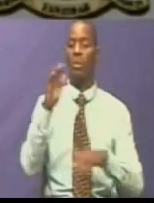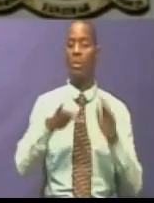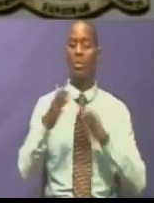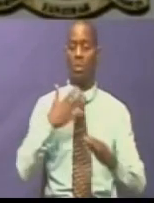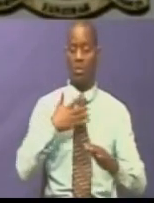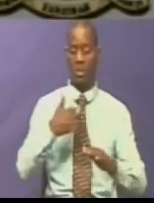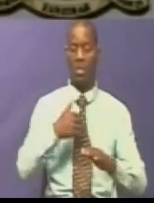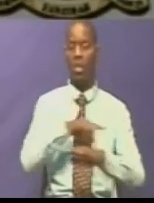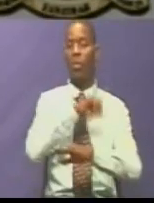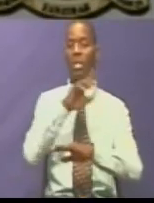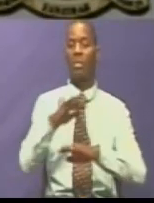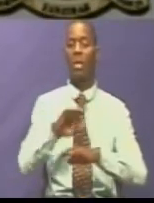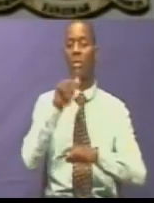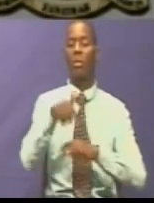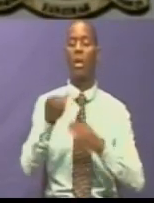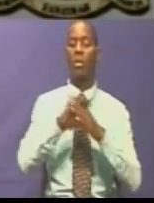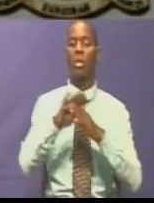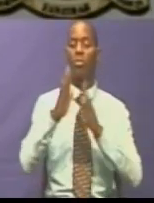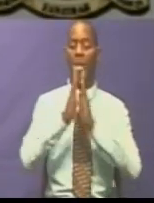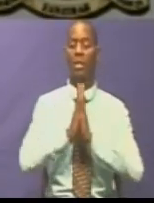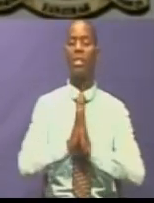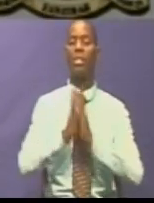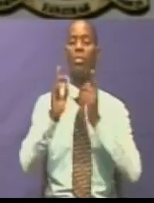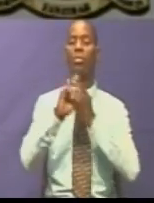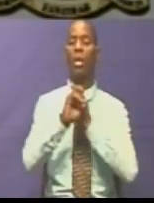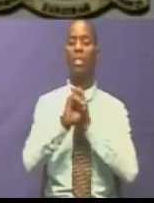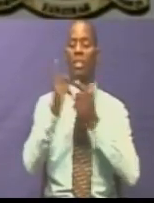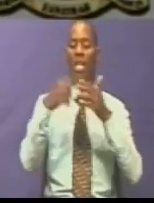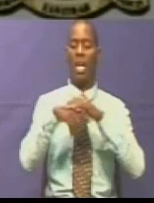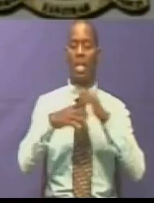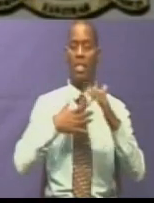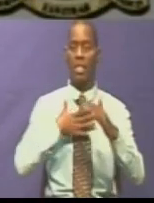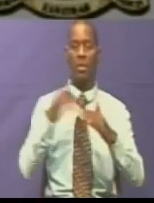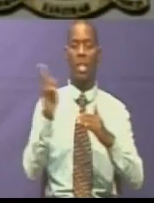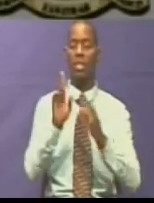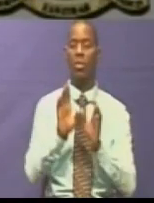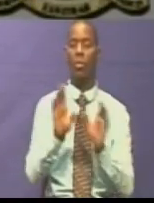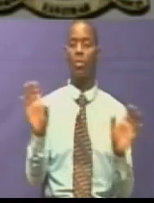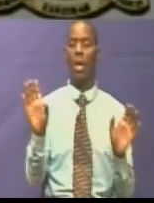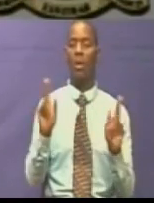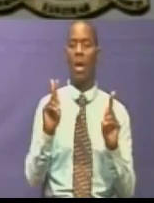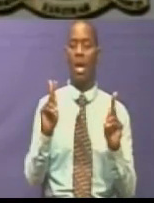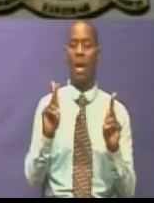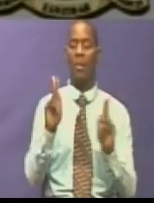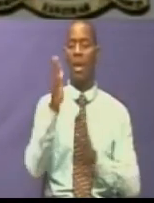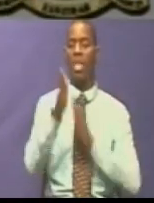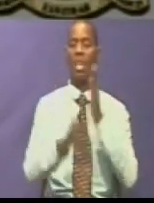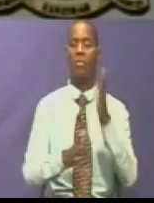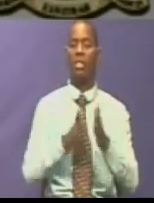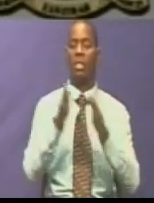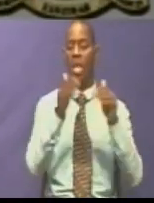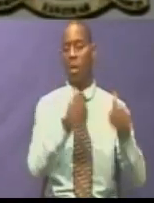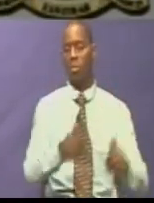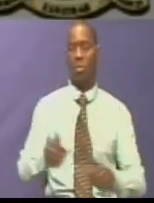Tumekukua tukitumia dini utunganisha miongoni mwetu Na seo kutugawa kama eneweo Ashiria kwa matendo ya